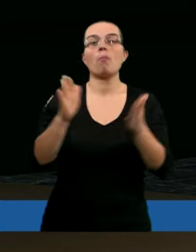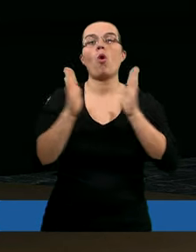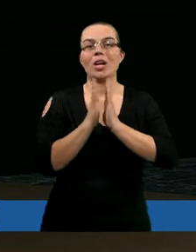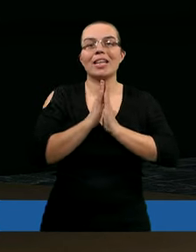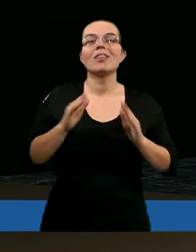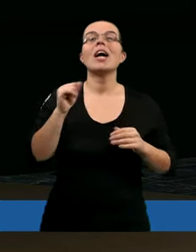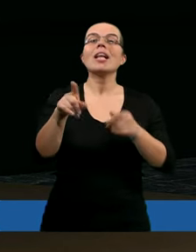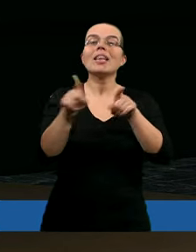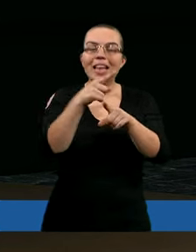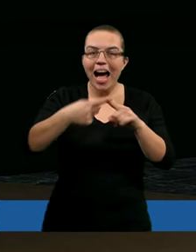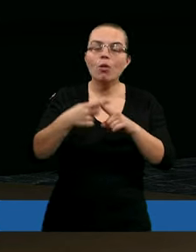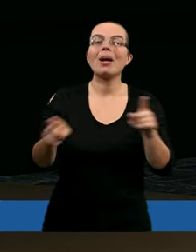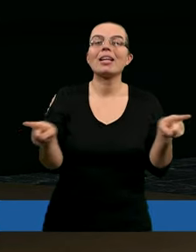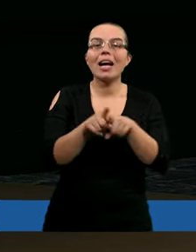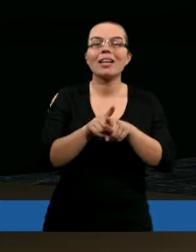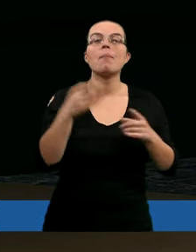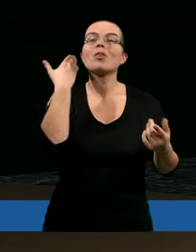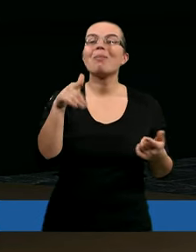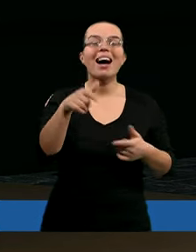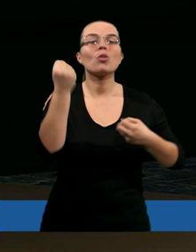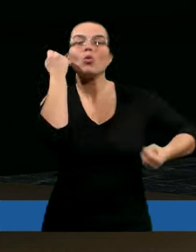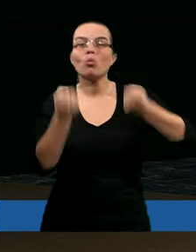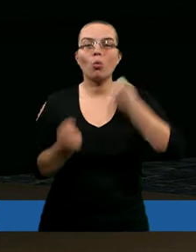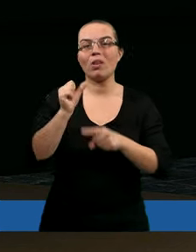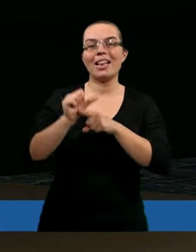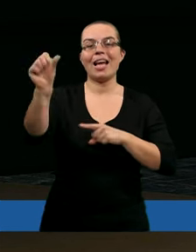Natomiast jest to na pewno bardzo trudne.